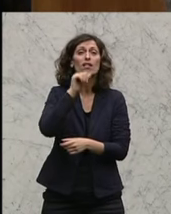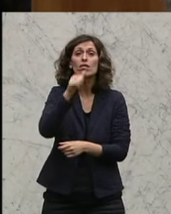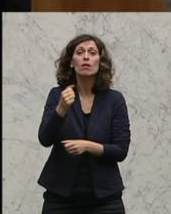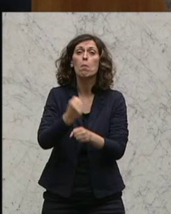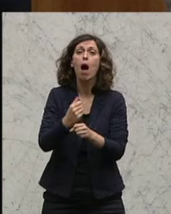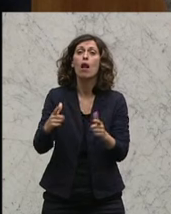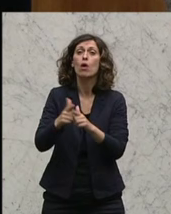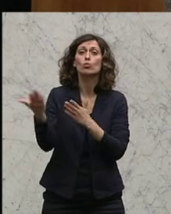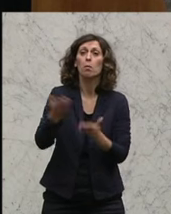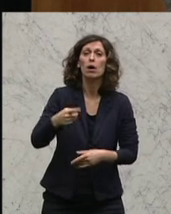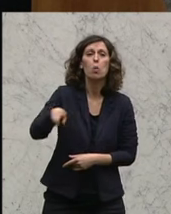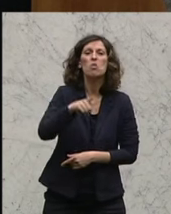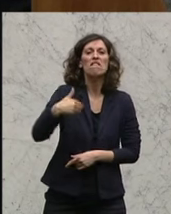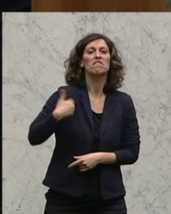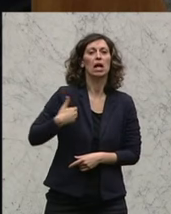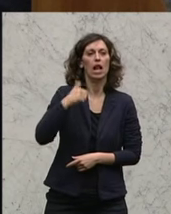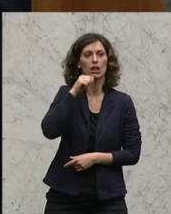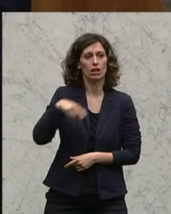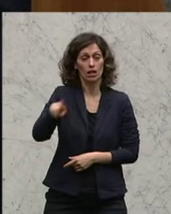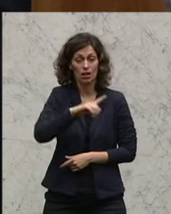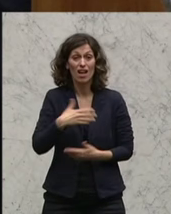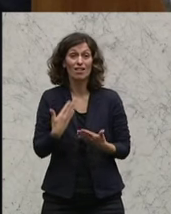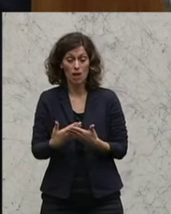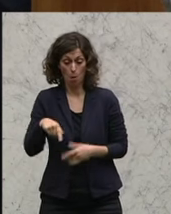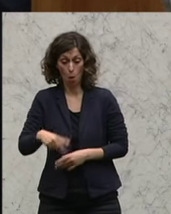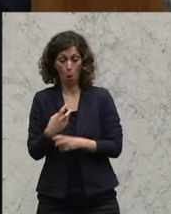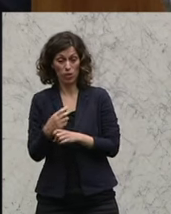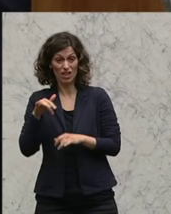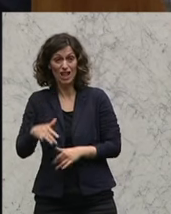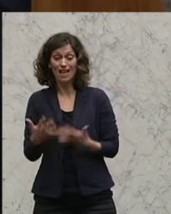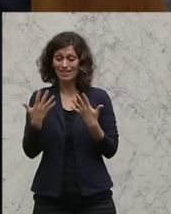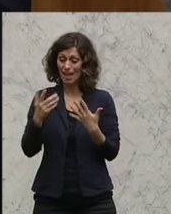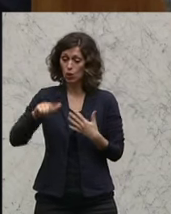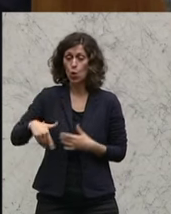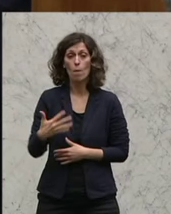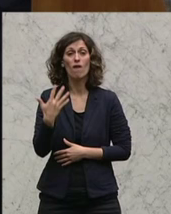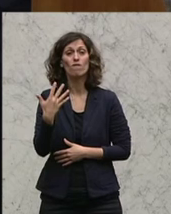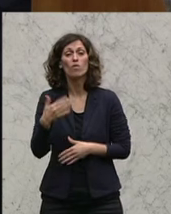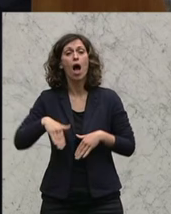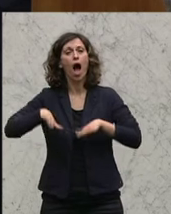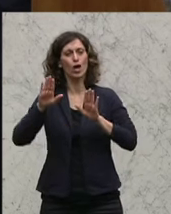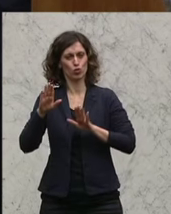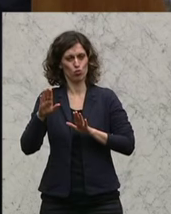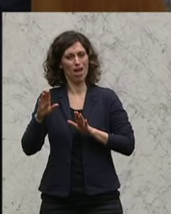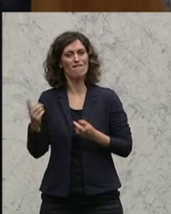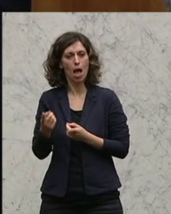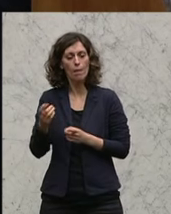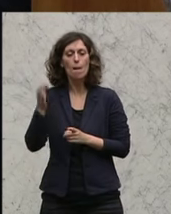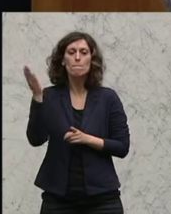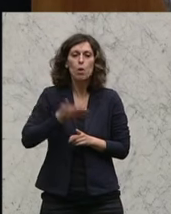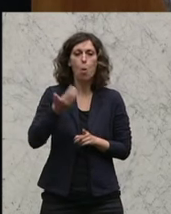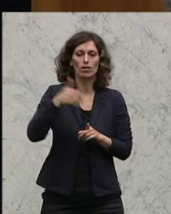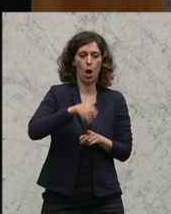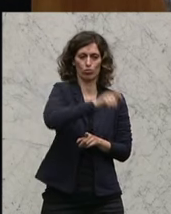erfüllen wollen. Wenn Österreich heute 10,5 Asylwerber hat pro 1.000